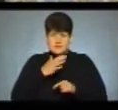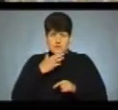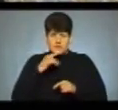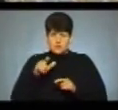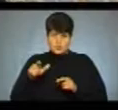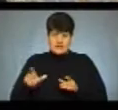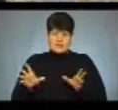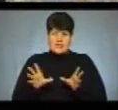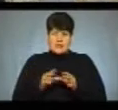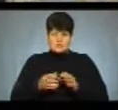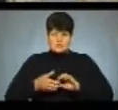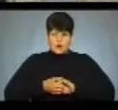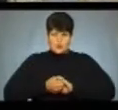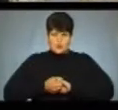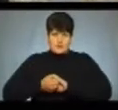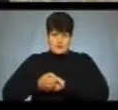тримаються разом за руки.